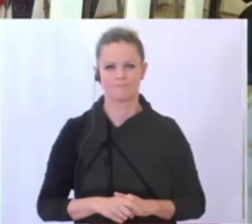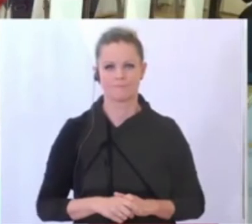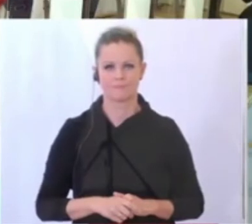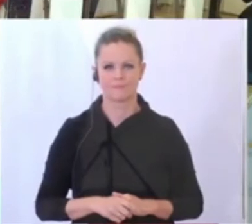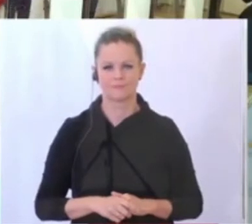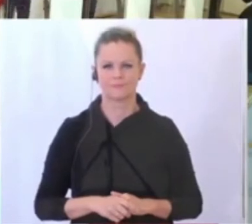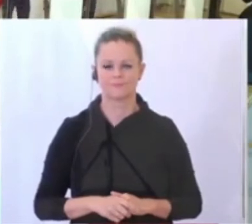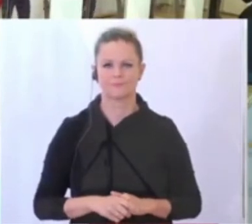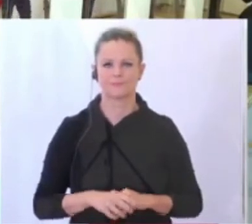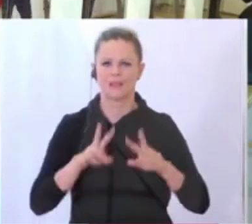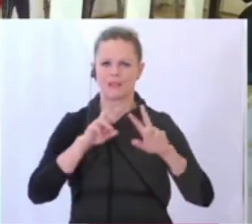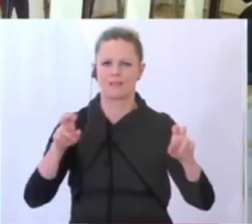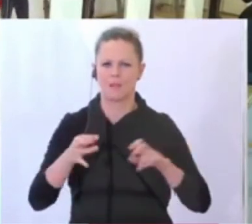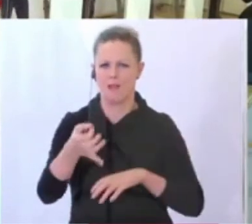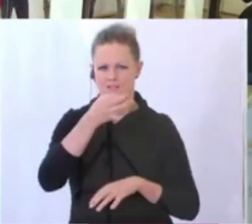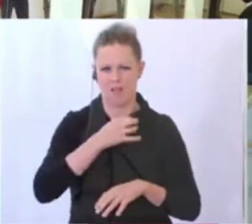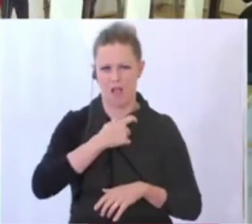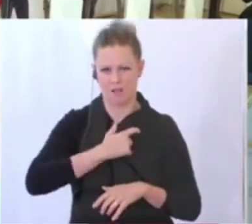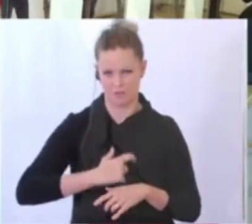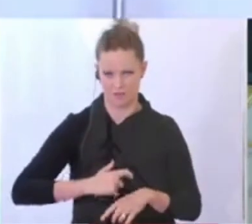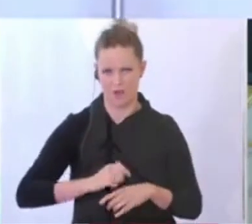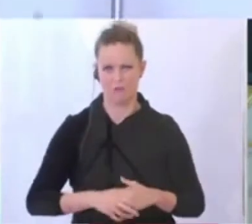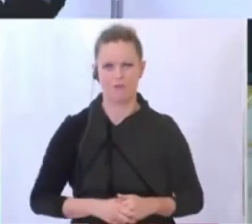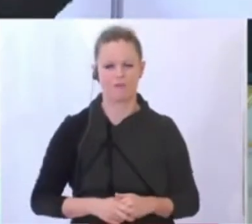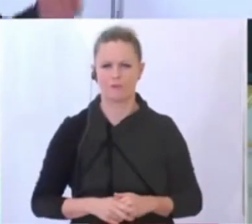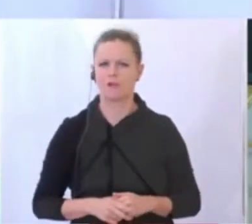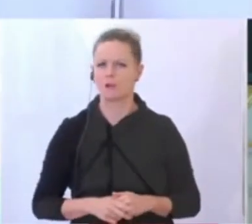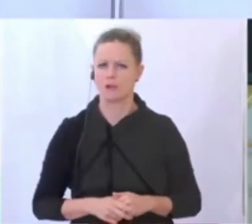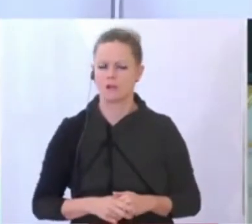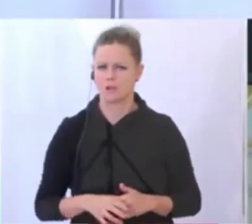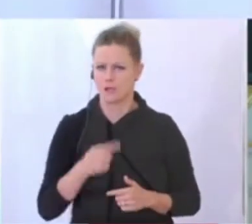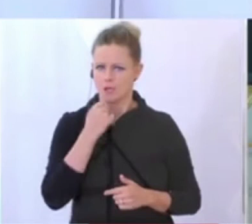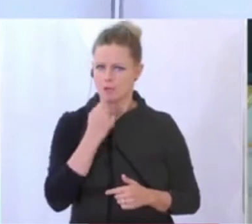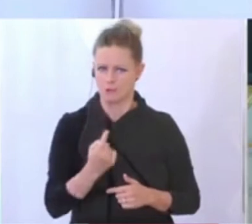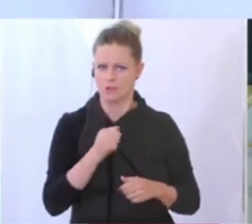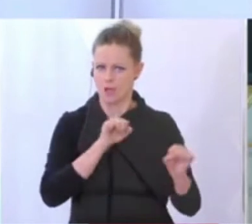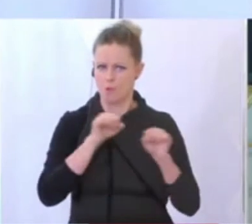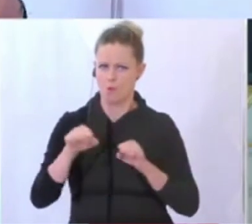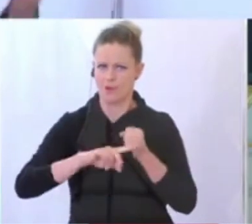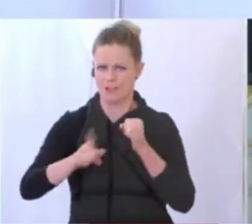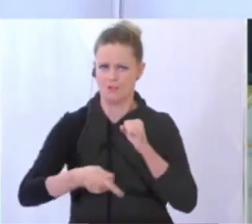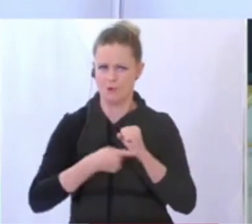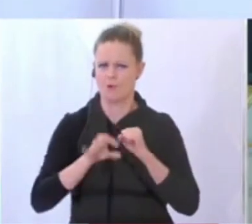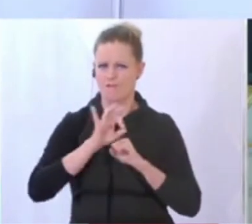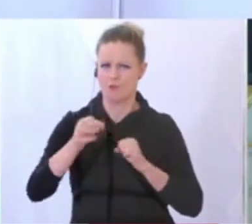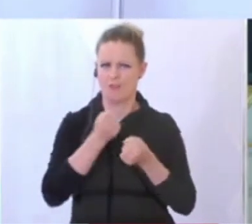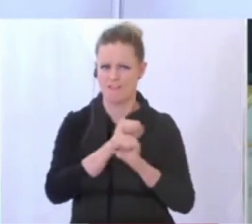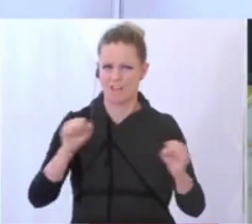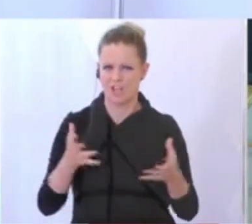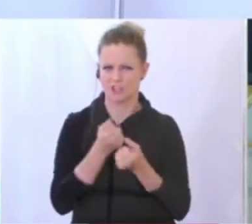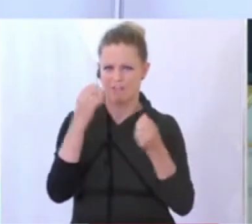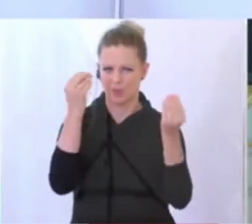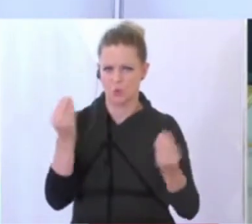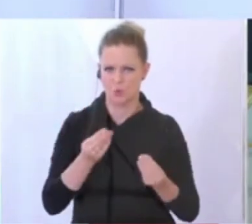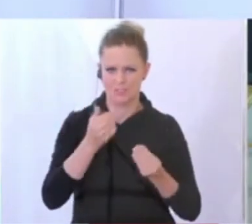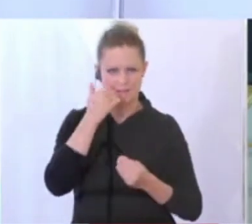Ja, zur Frage, die an mich gerichtet wurde. Tatsächlich sprechen Sie an einen möglichen Fonds für freischaffende Künstlerinnen und